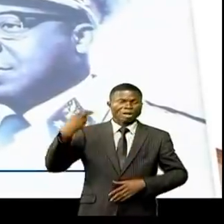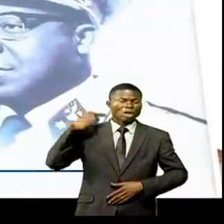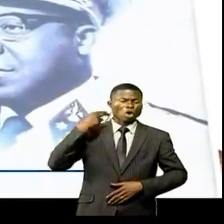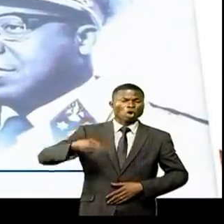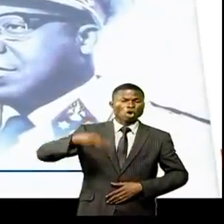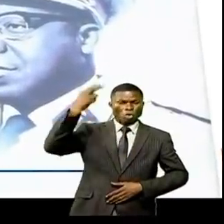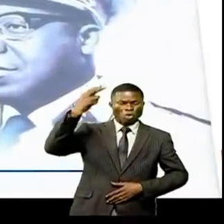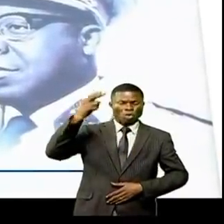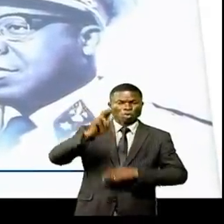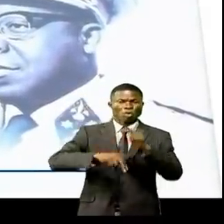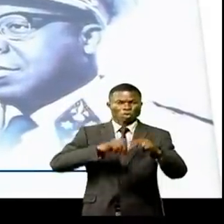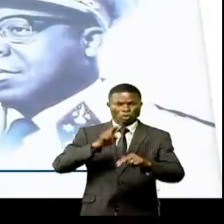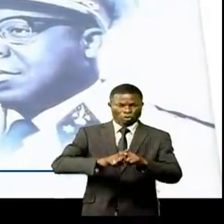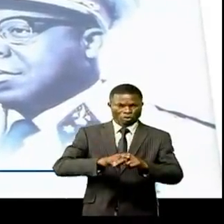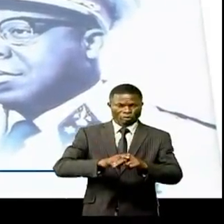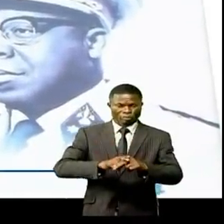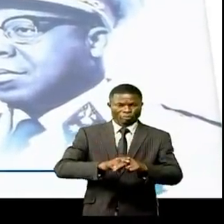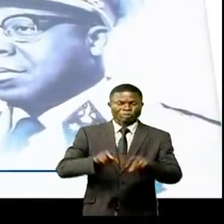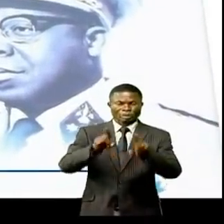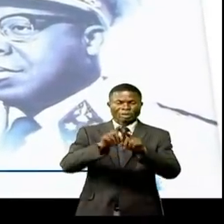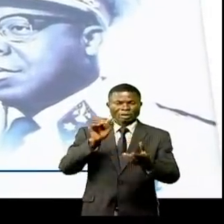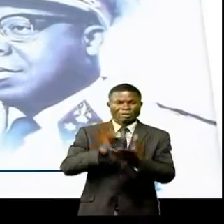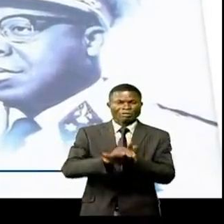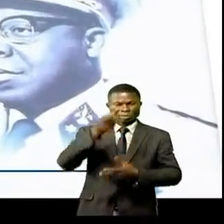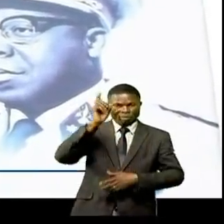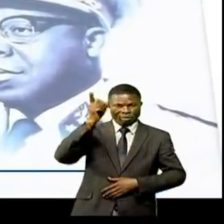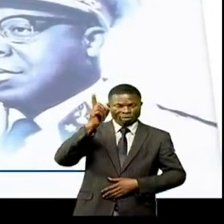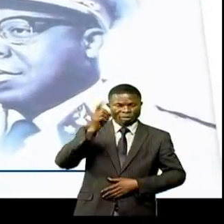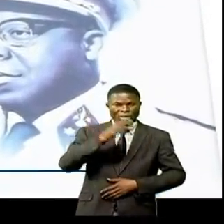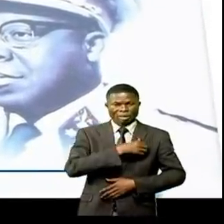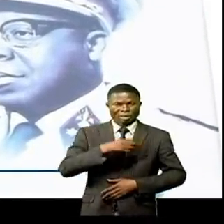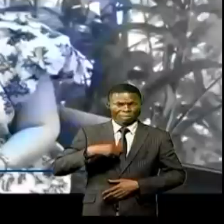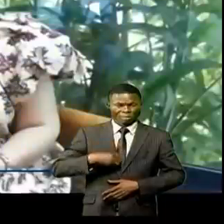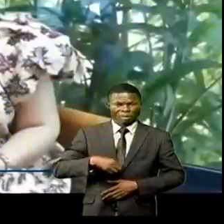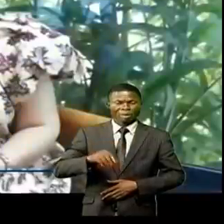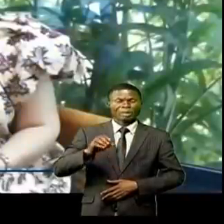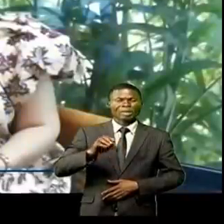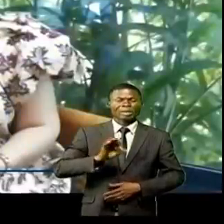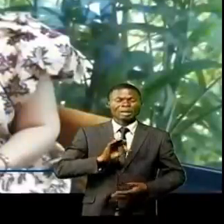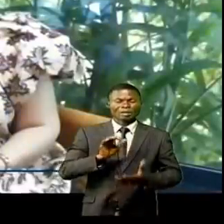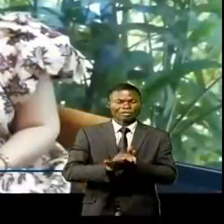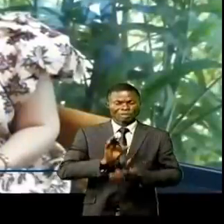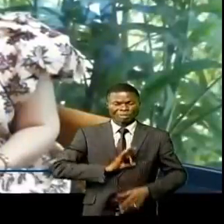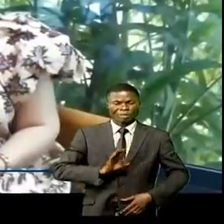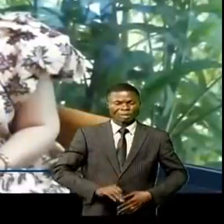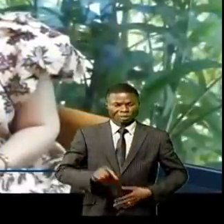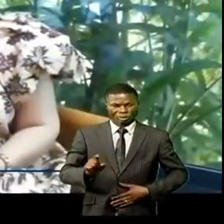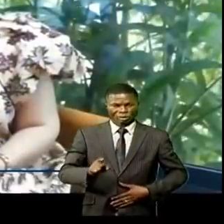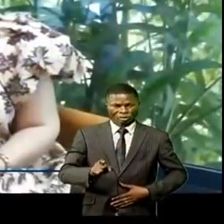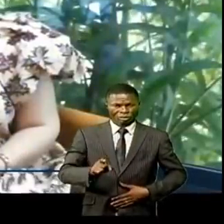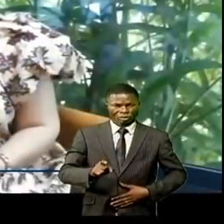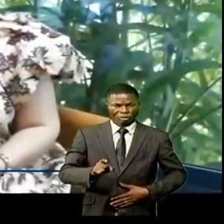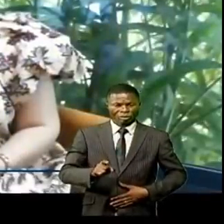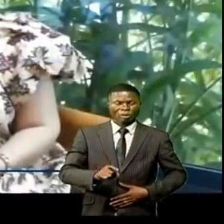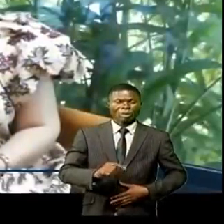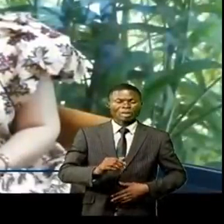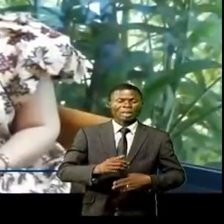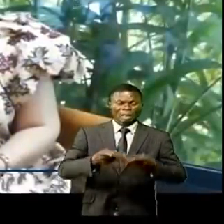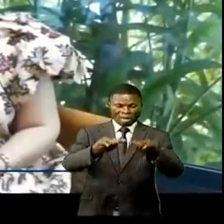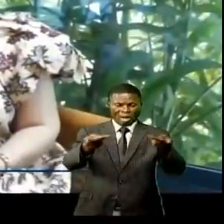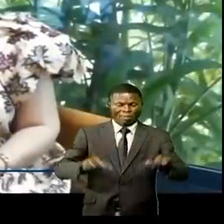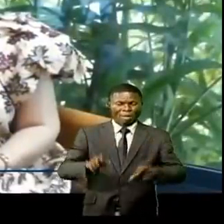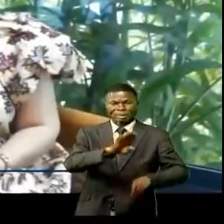le recueillement de la première dame, madame Denise Nyakerou Tissékédi, devant le mausolée de